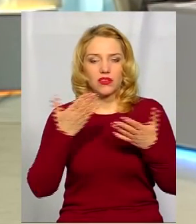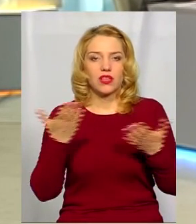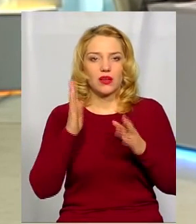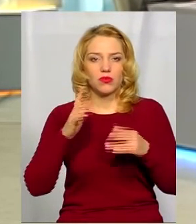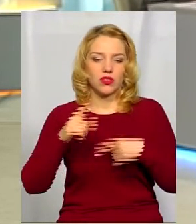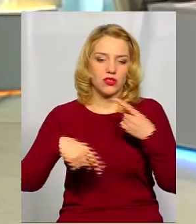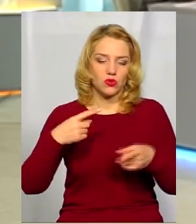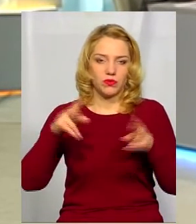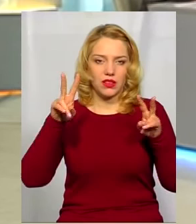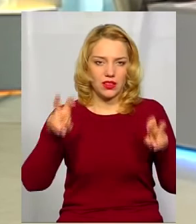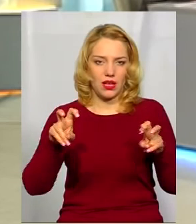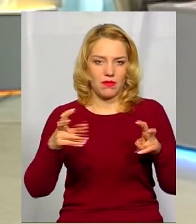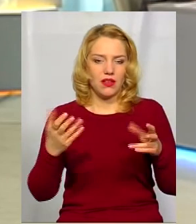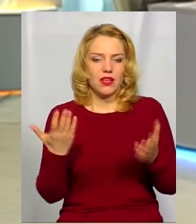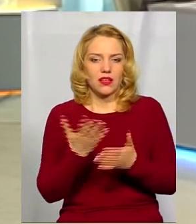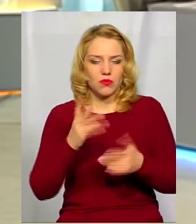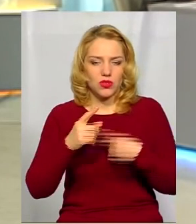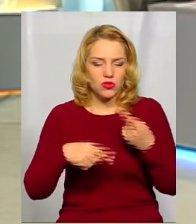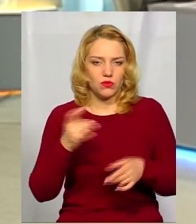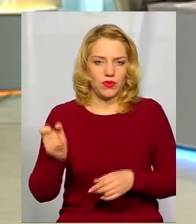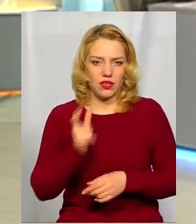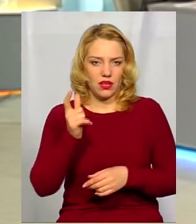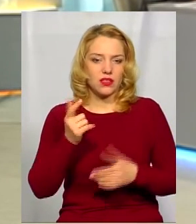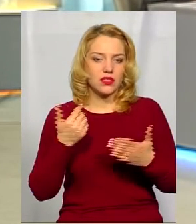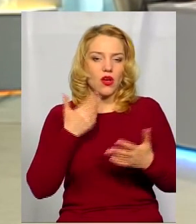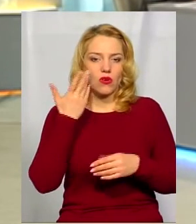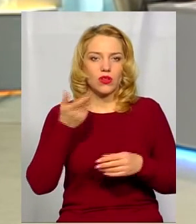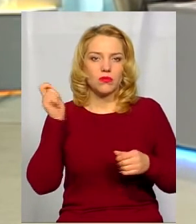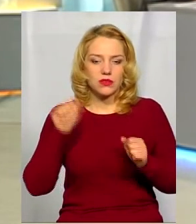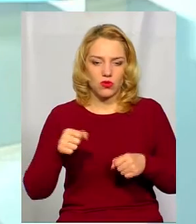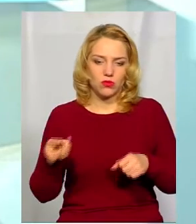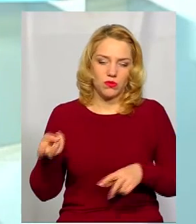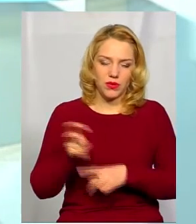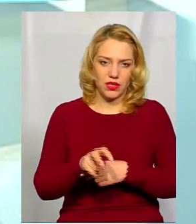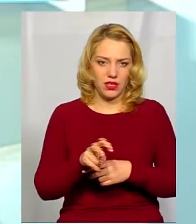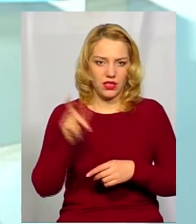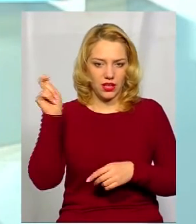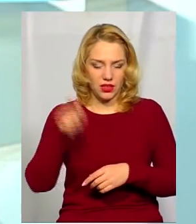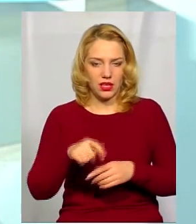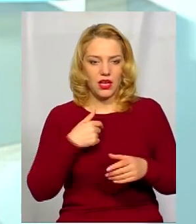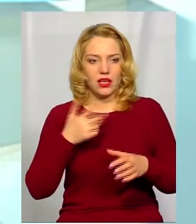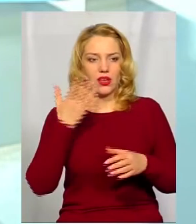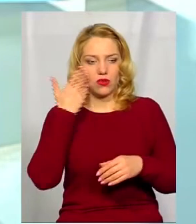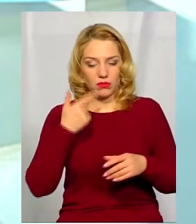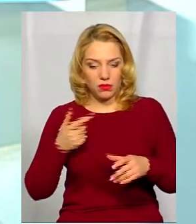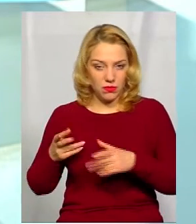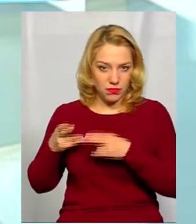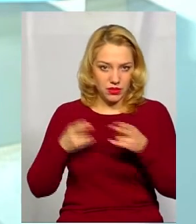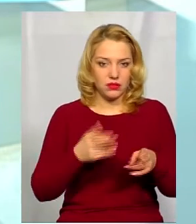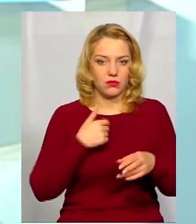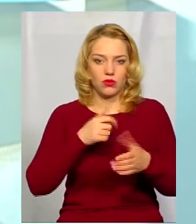коли буде наступний раз, коли ми зможемо приїхати, ми приїхали і ми привеземо наступний раз там цілу команду.